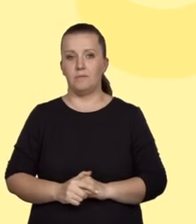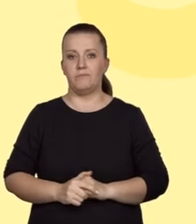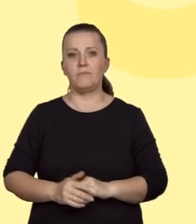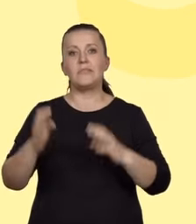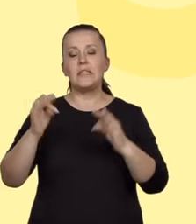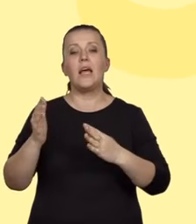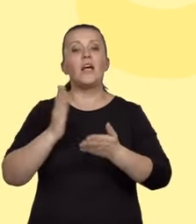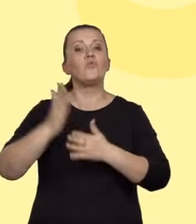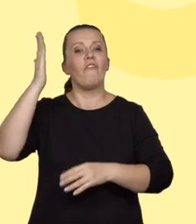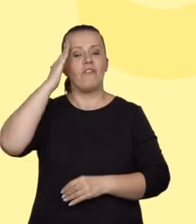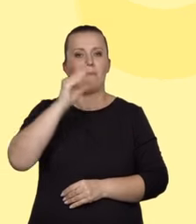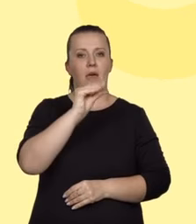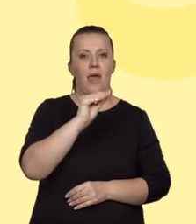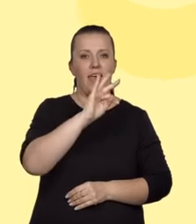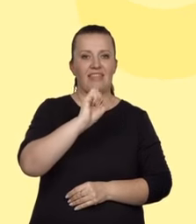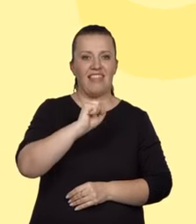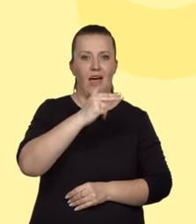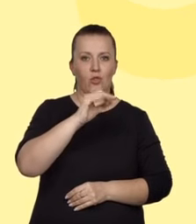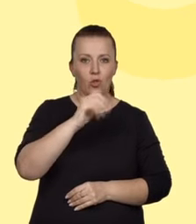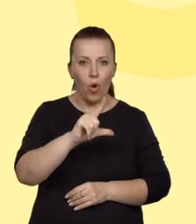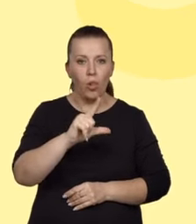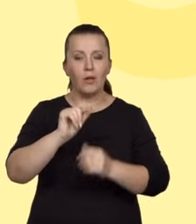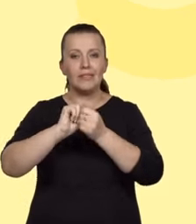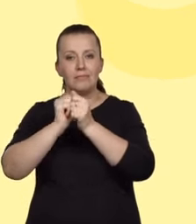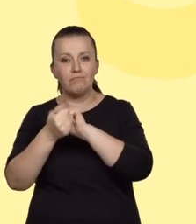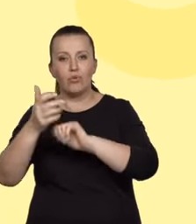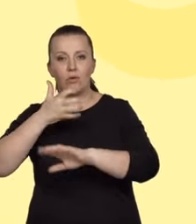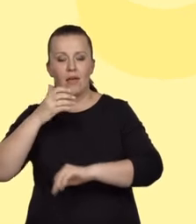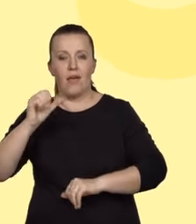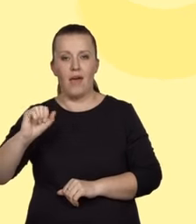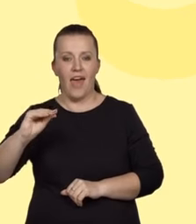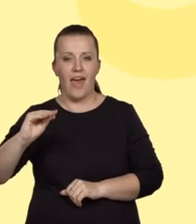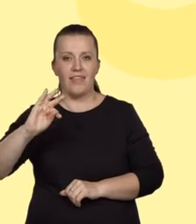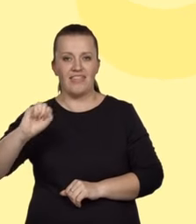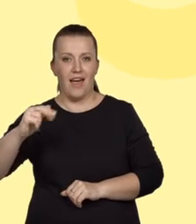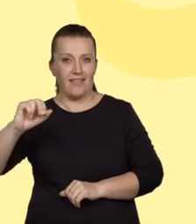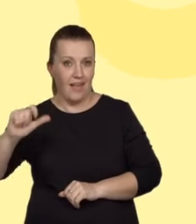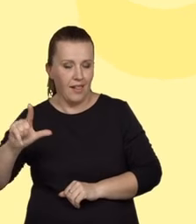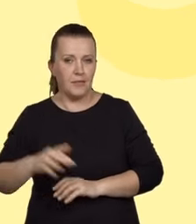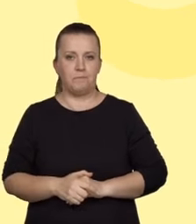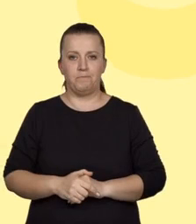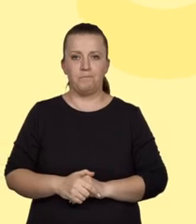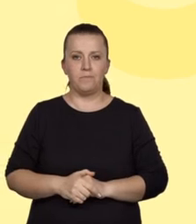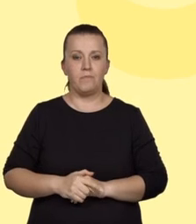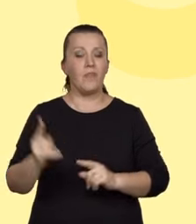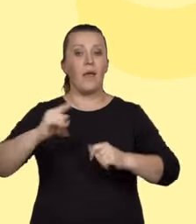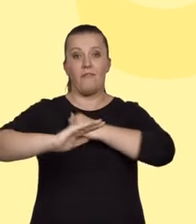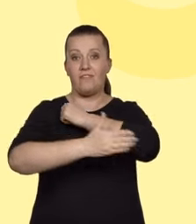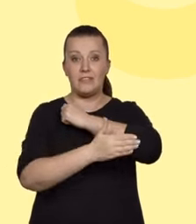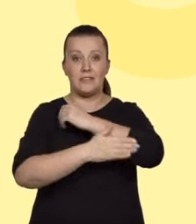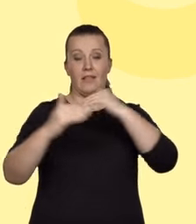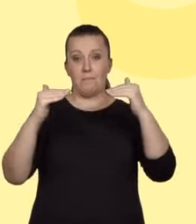etanol utlenia się do etanalu. Aby spełniony był bilans masy, w kroku drugim, po stronie produktów,